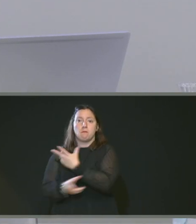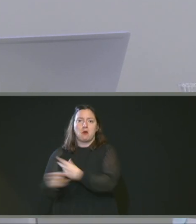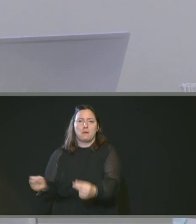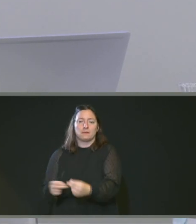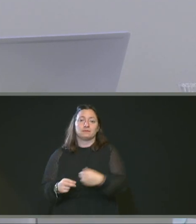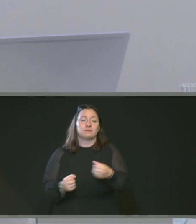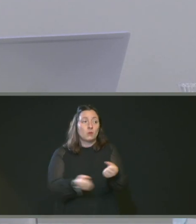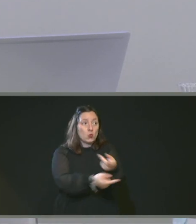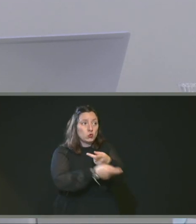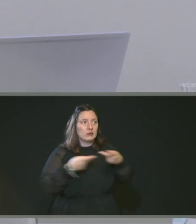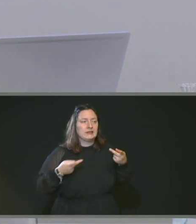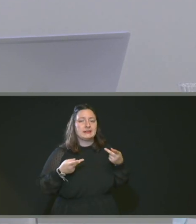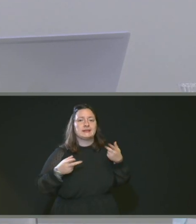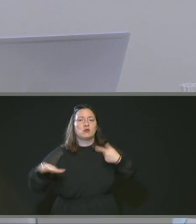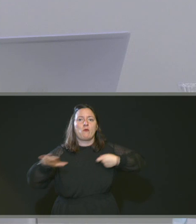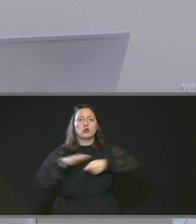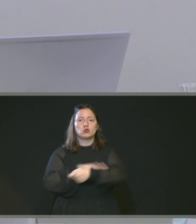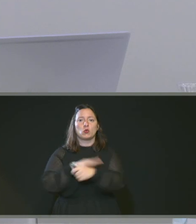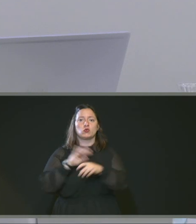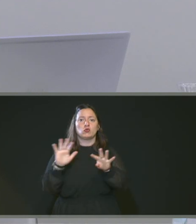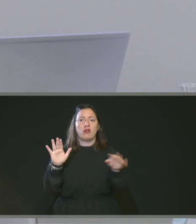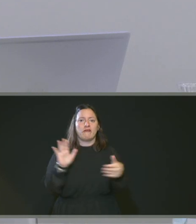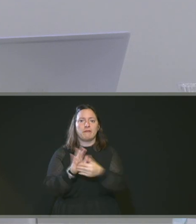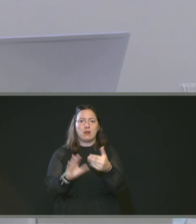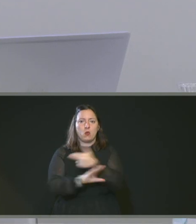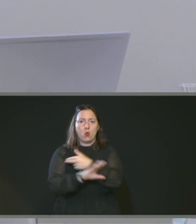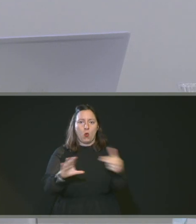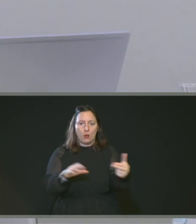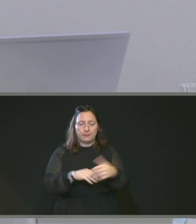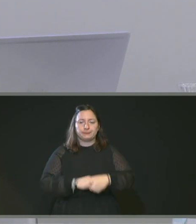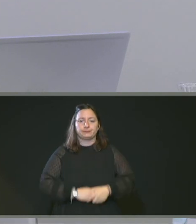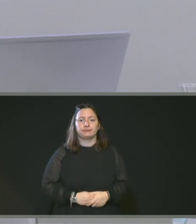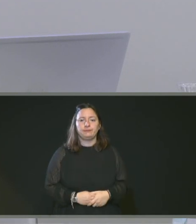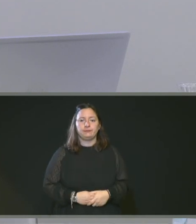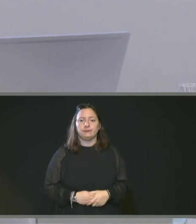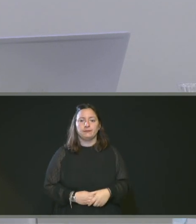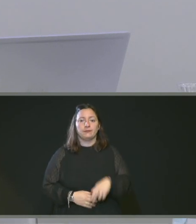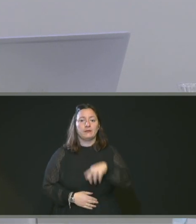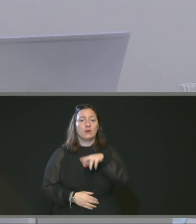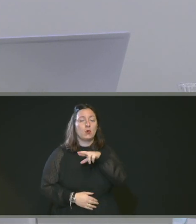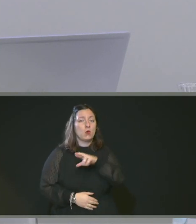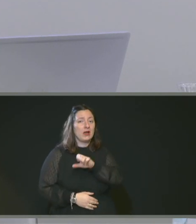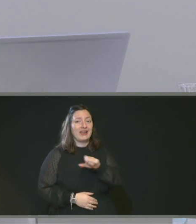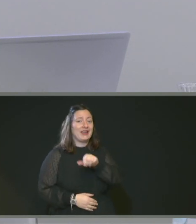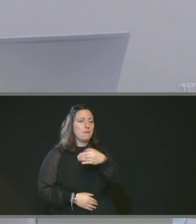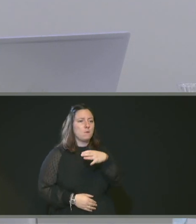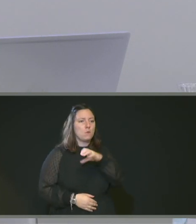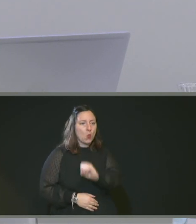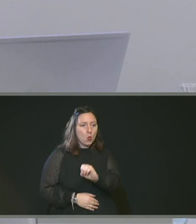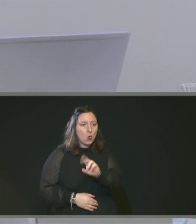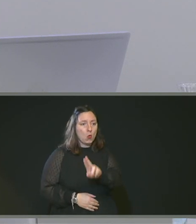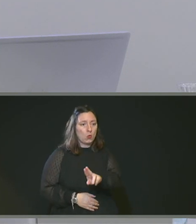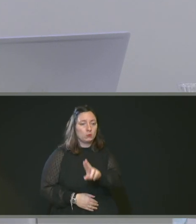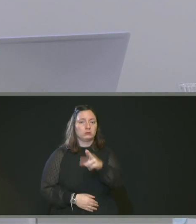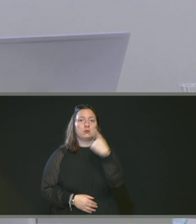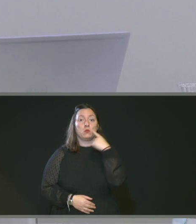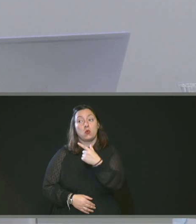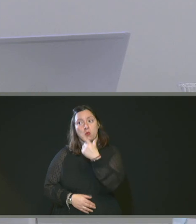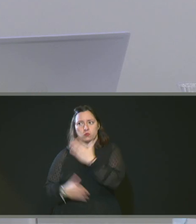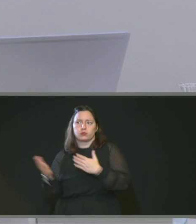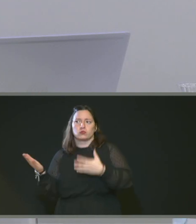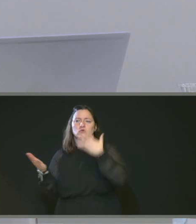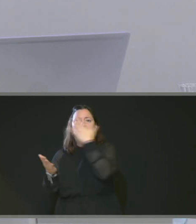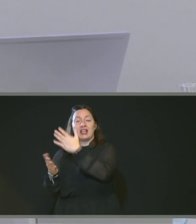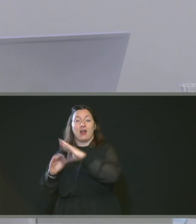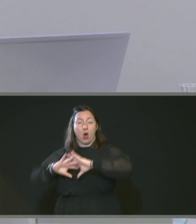'autoriser le versement d'une subvention de 9 000 euros à Oremou pour la réalisation de ce projet. Je rappelle que c'est un projet au